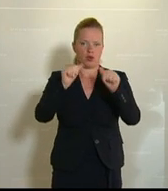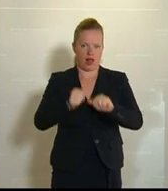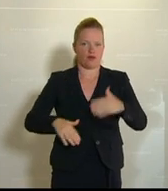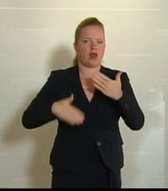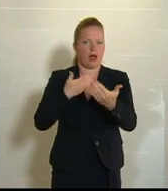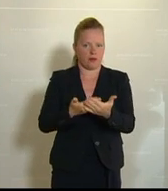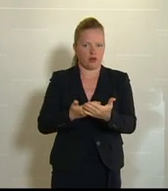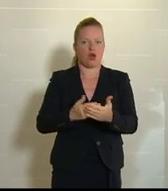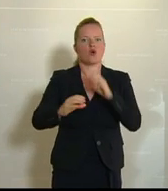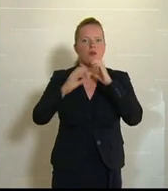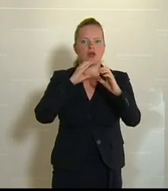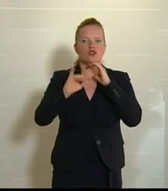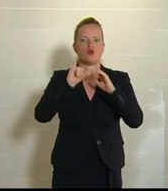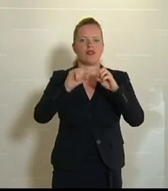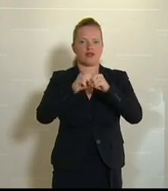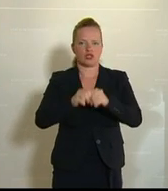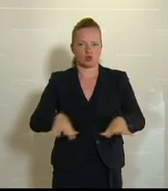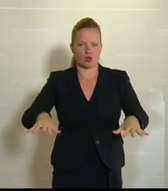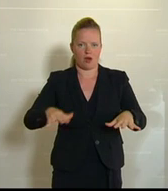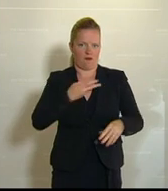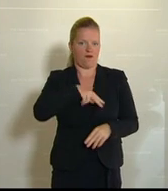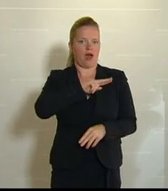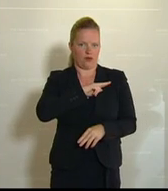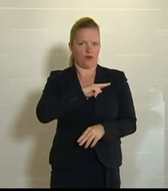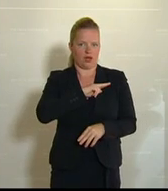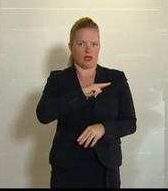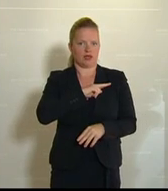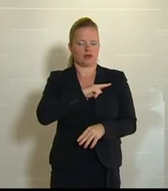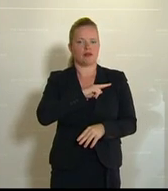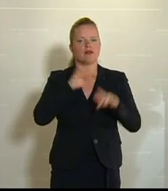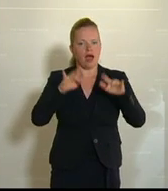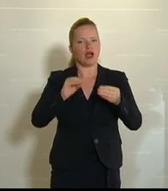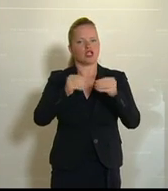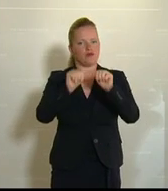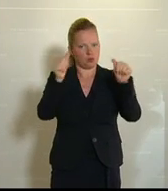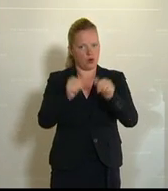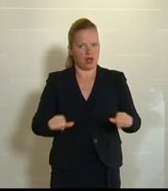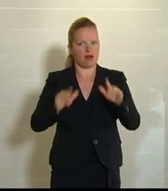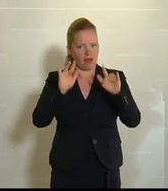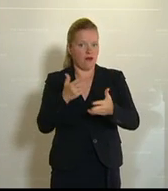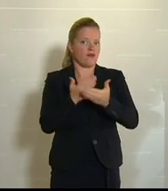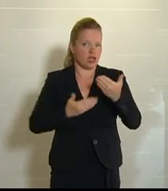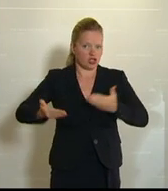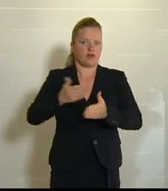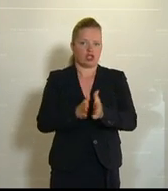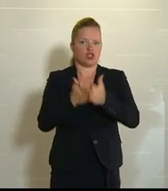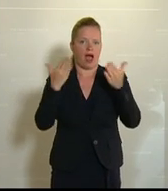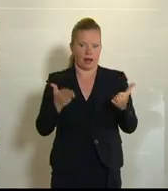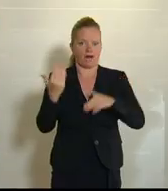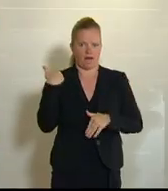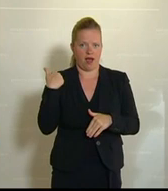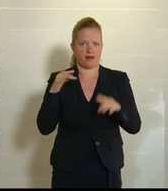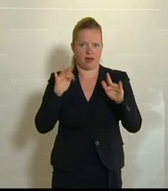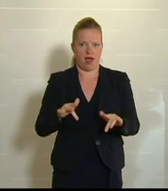für die Kommunikationsinfrastruktur verantwortlich zeigen, auch massiv wirtschaftlichen Schaden erlitten haben.